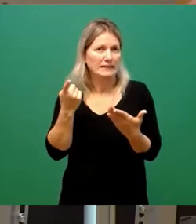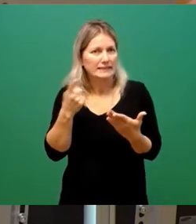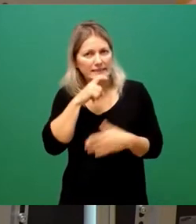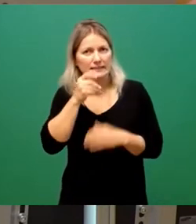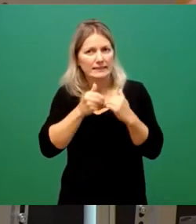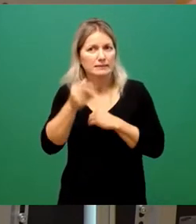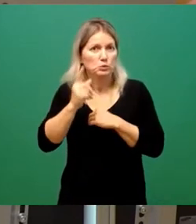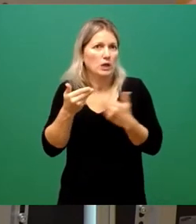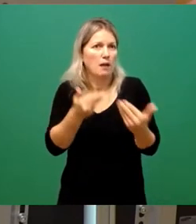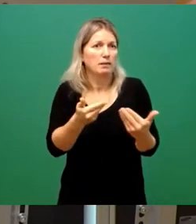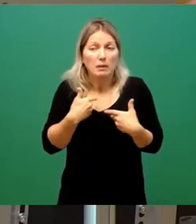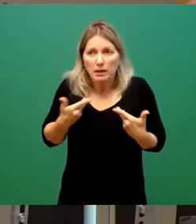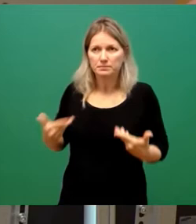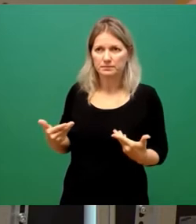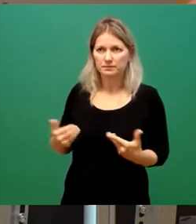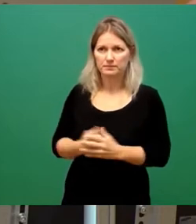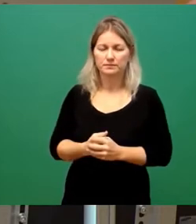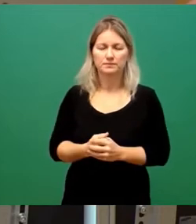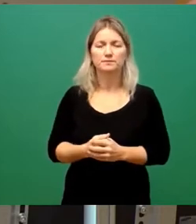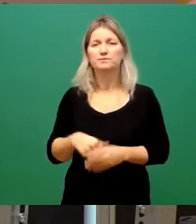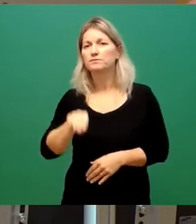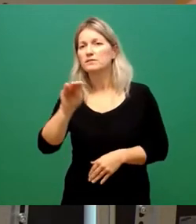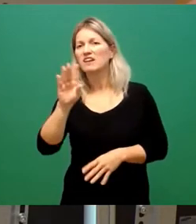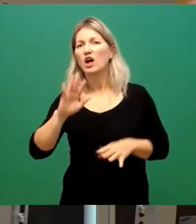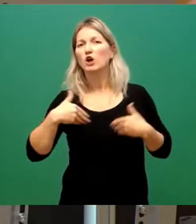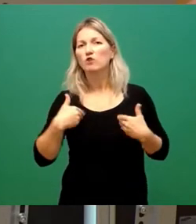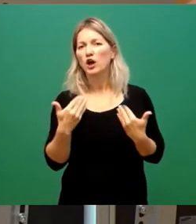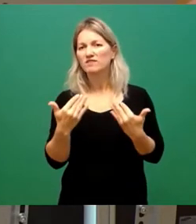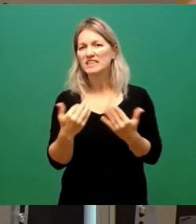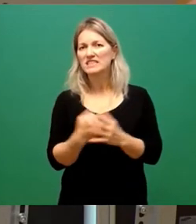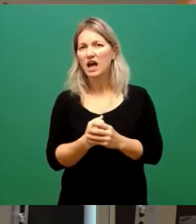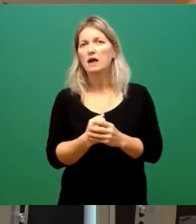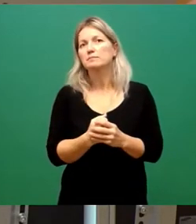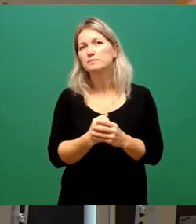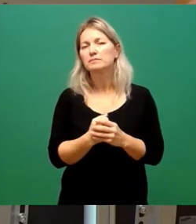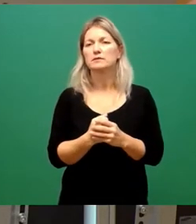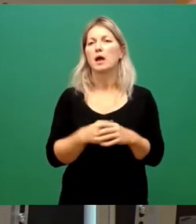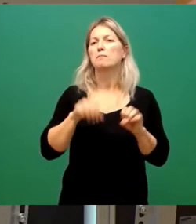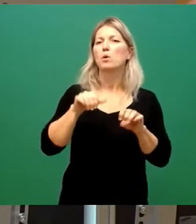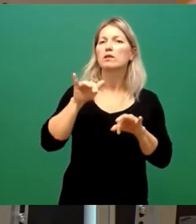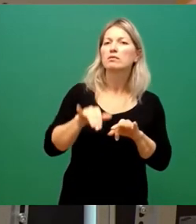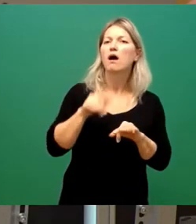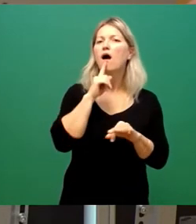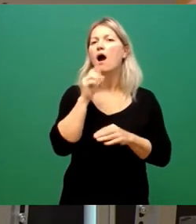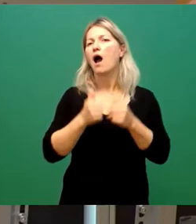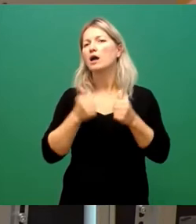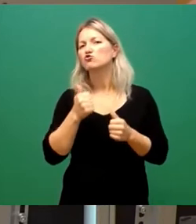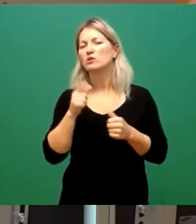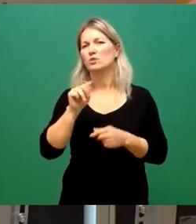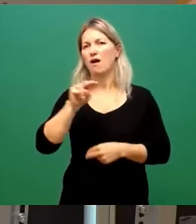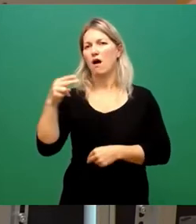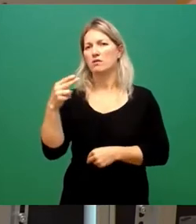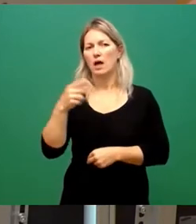eben so. Und Frau Frohwieser, es mag sein, dass es eine andere Einschätzung gibt mit dem, was die Bürger interessiert.